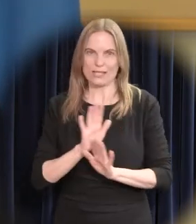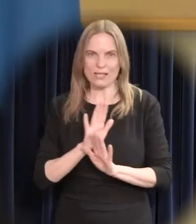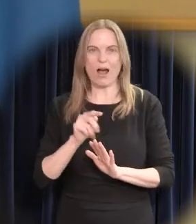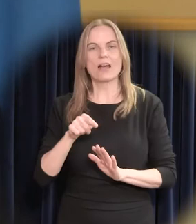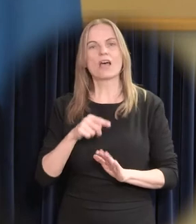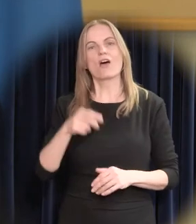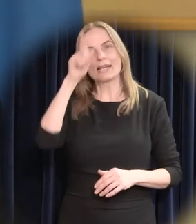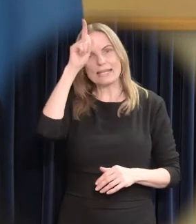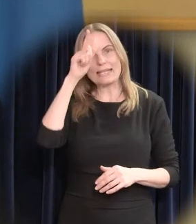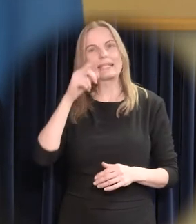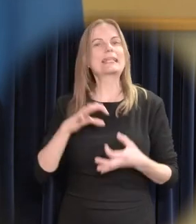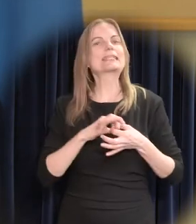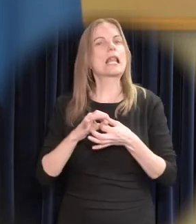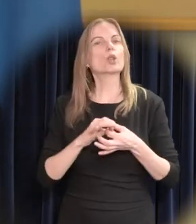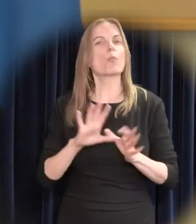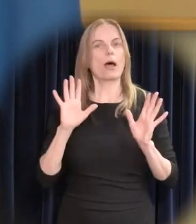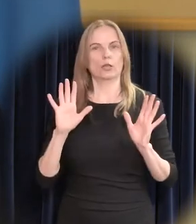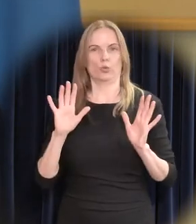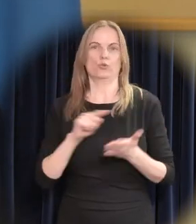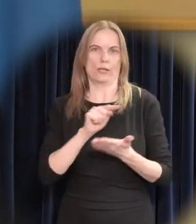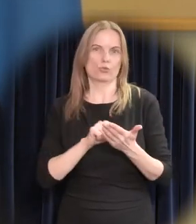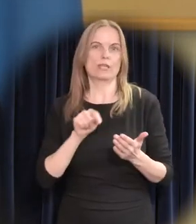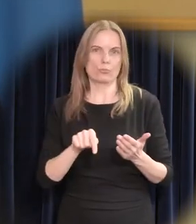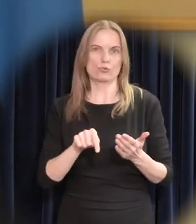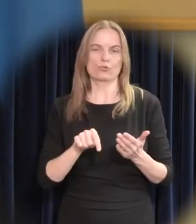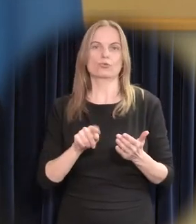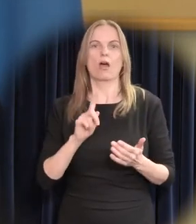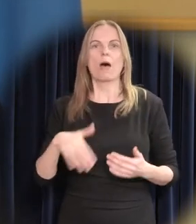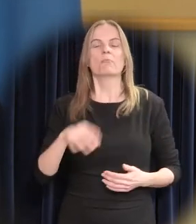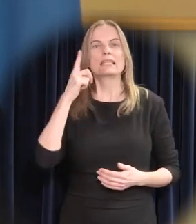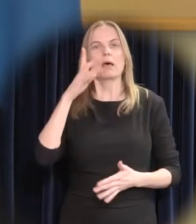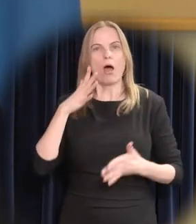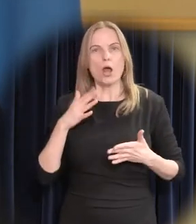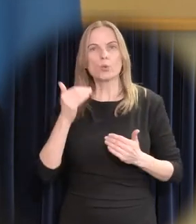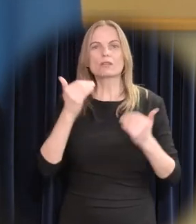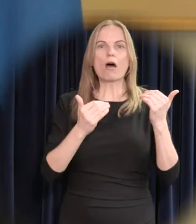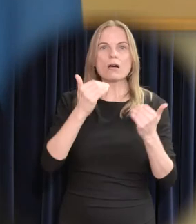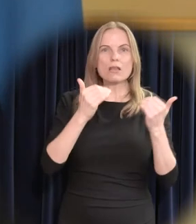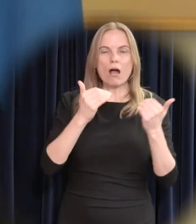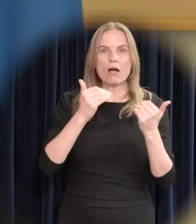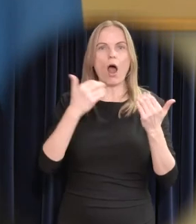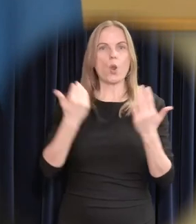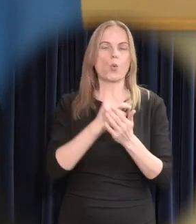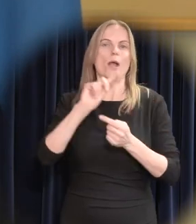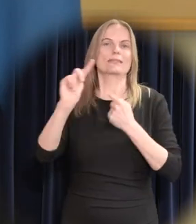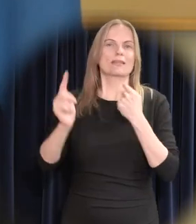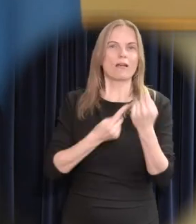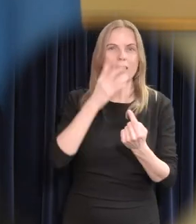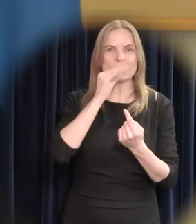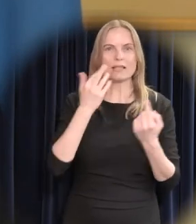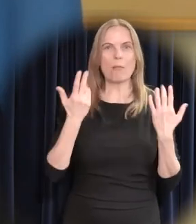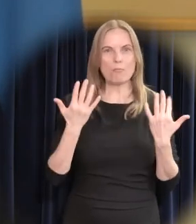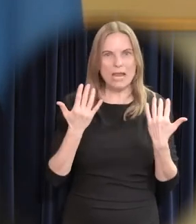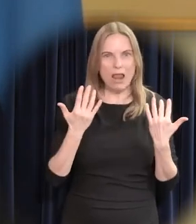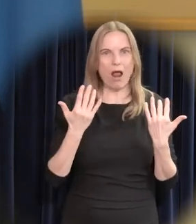Samas me anname endale aru, et tasakaalupoole tagasi liikumine on pikaelne protsess. See on protsess, mis peab